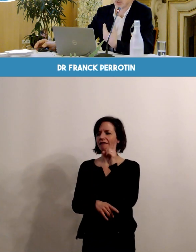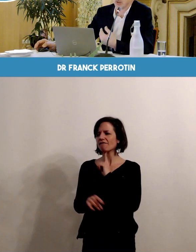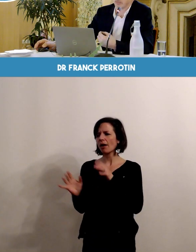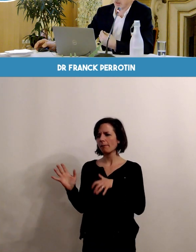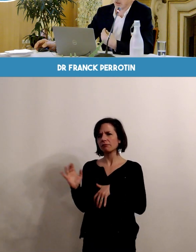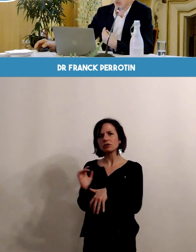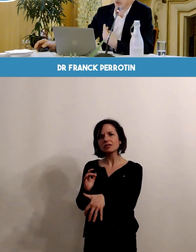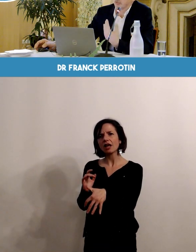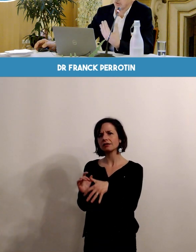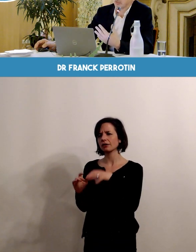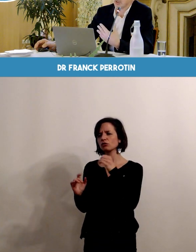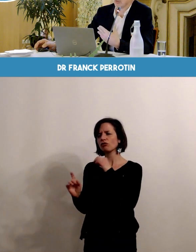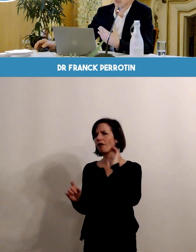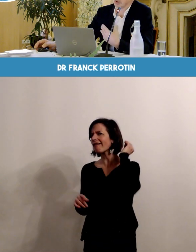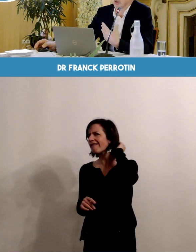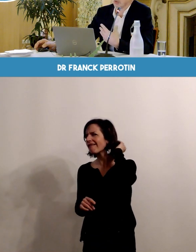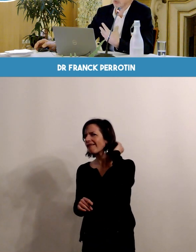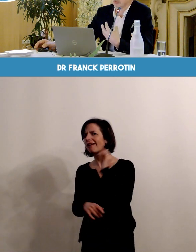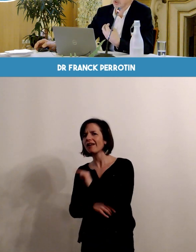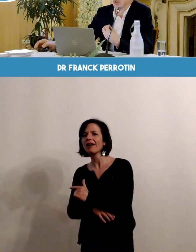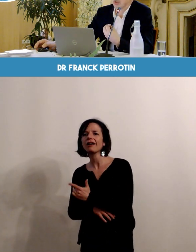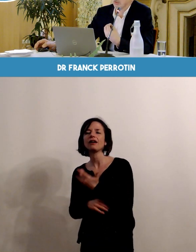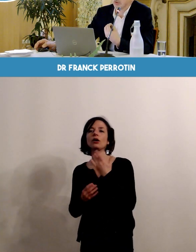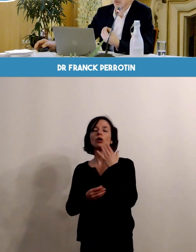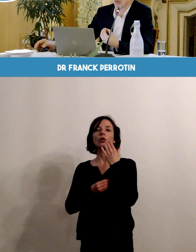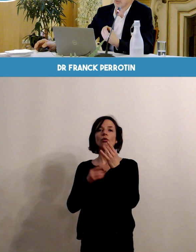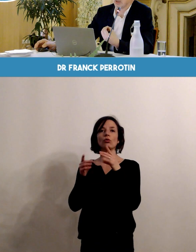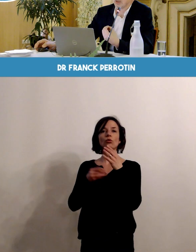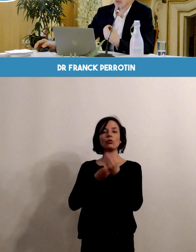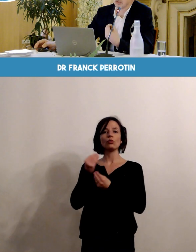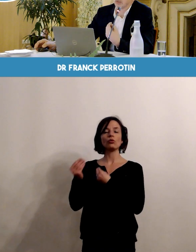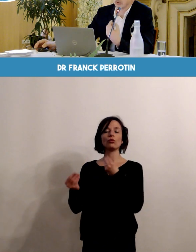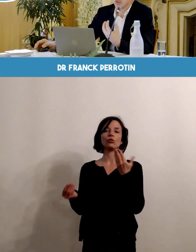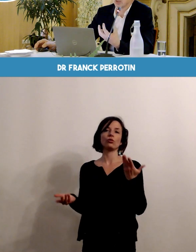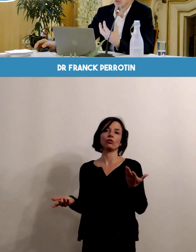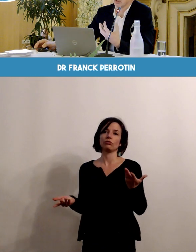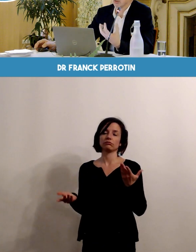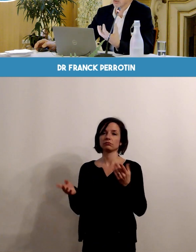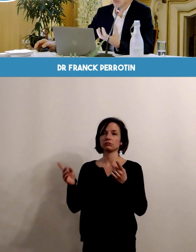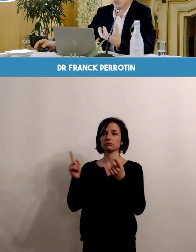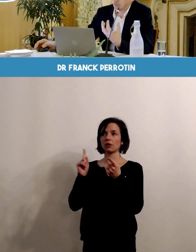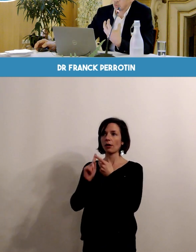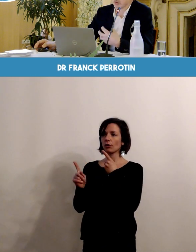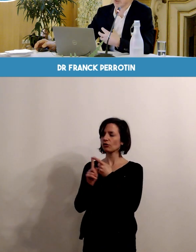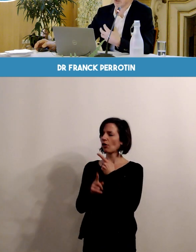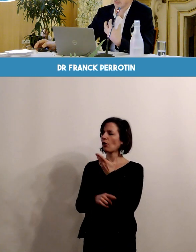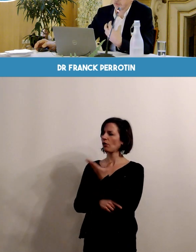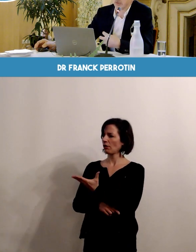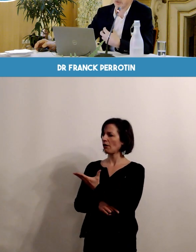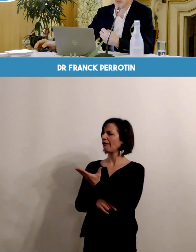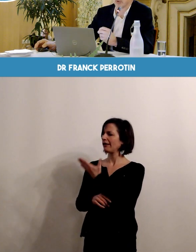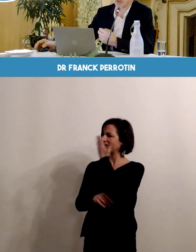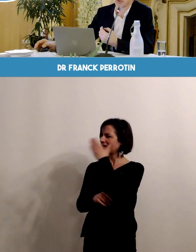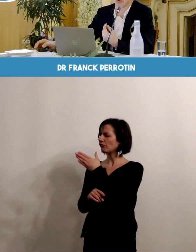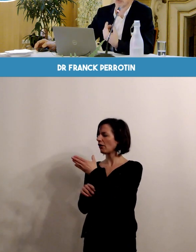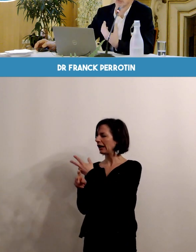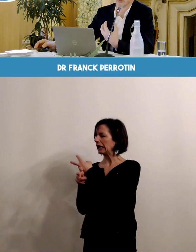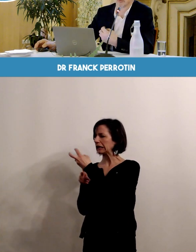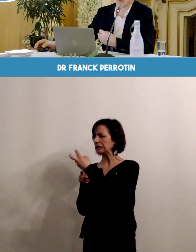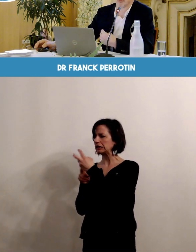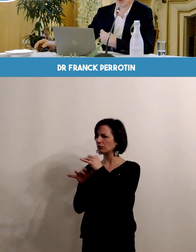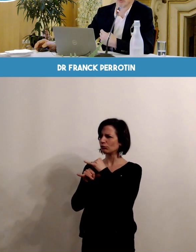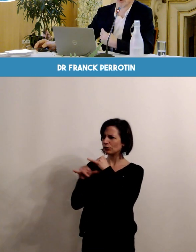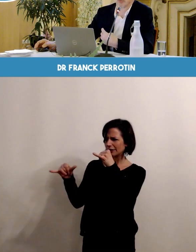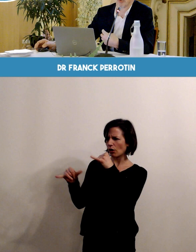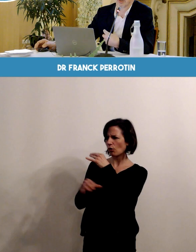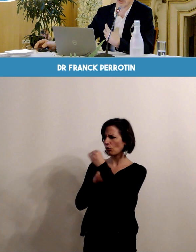femmes enceintes ont en arrière-pensée et parfois aussi d'essayer de déterminer le risque ou au contraire le très